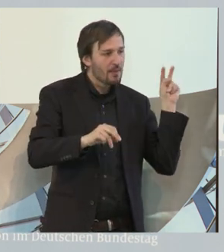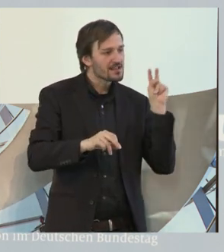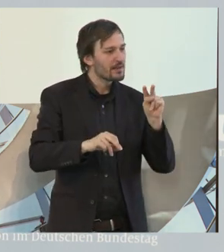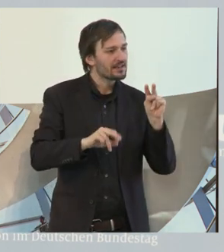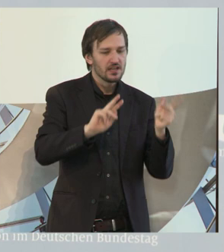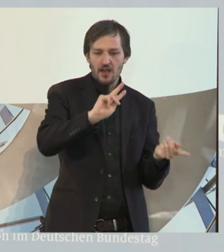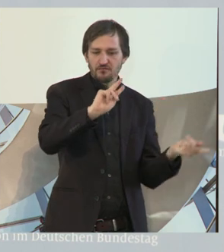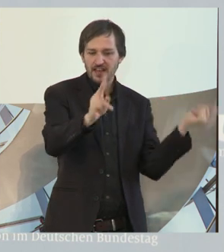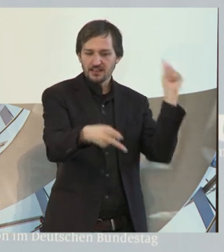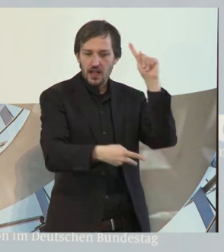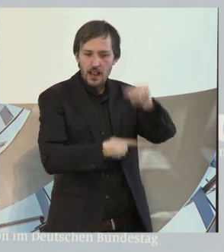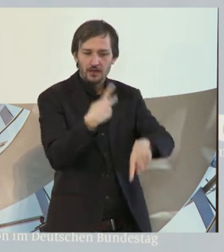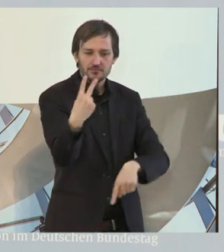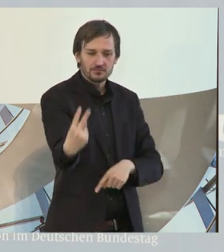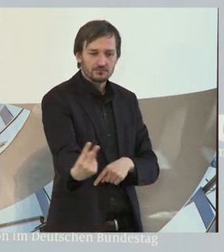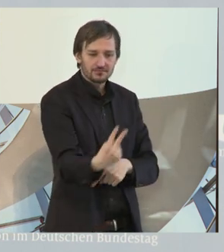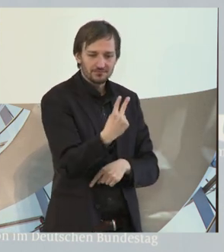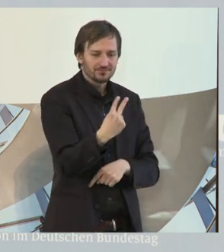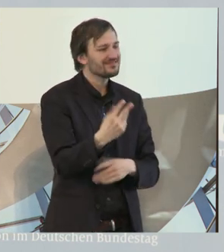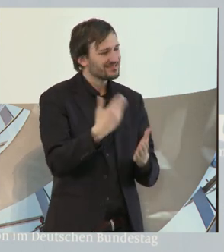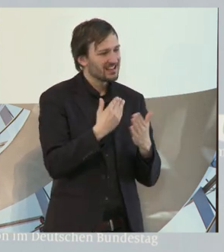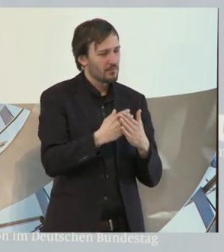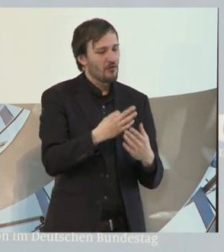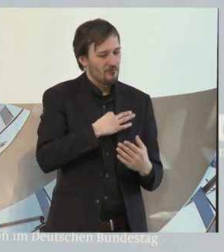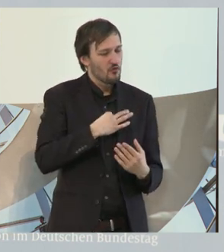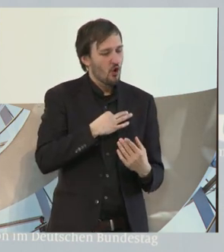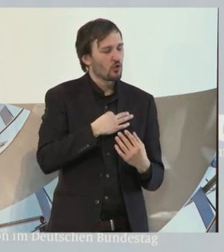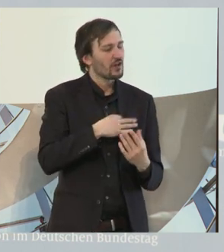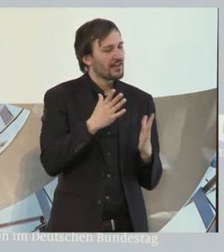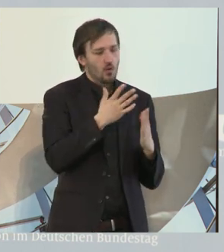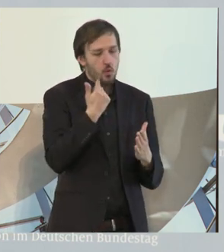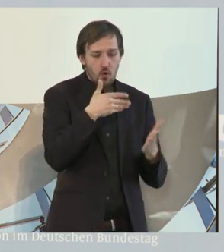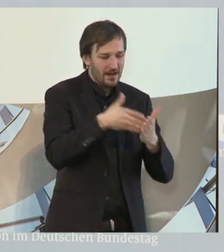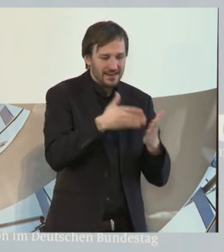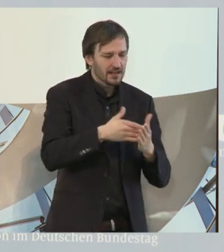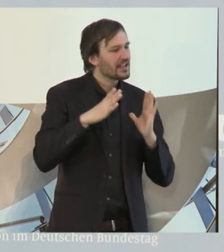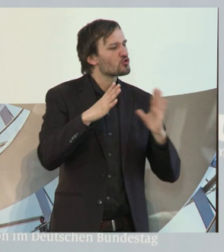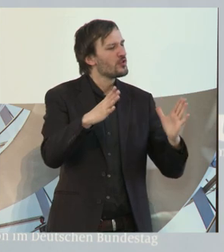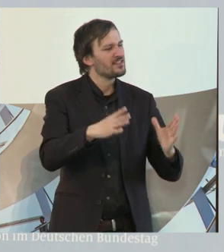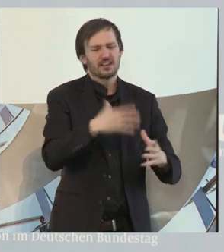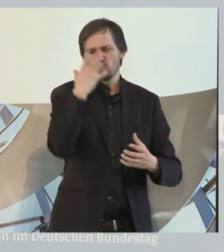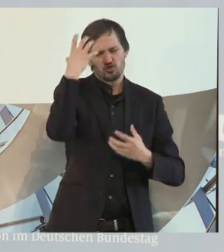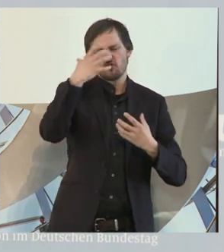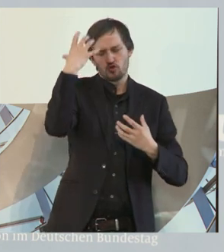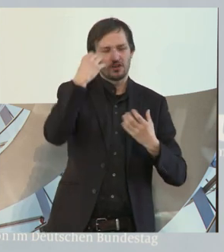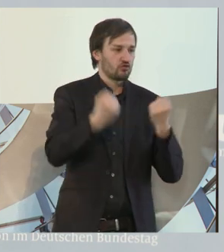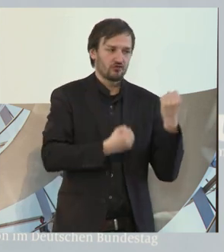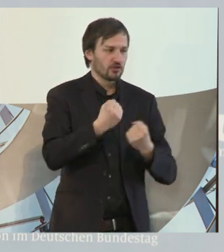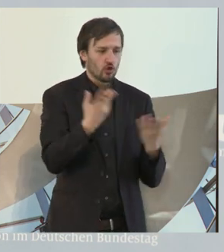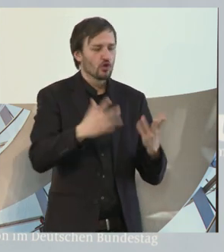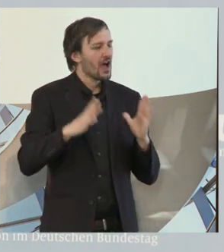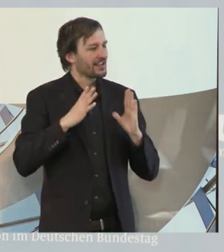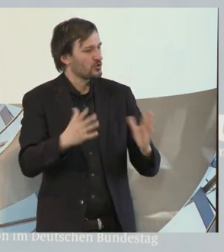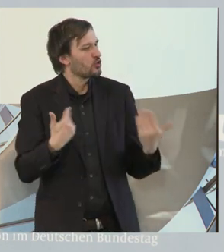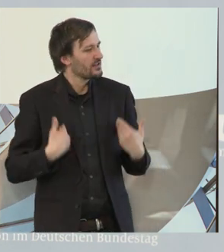mitgemacht hat, der einem Gesunden so schwerfällt, sich vorzustellen. Oder wenn man als Gesunder in der Situation ist, dass man